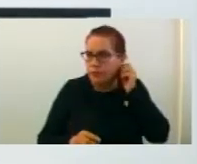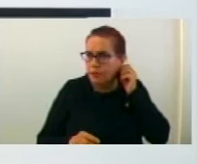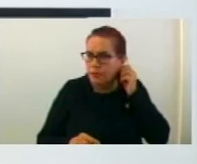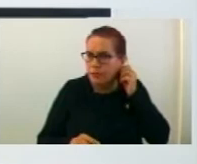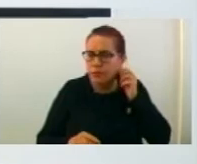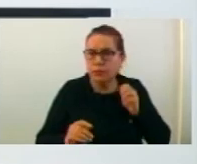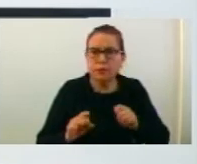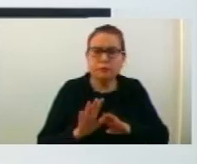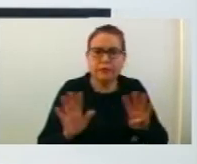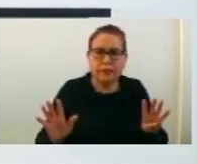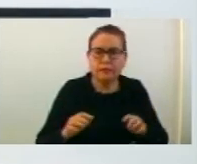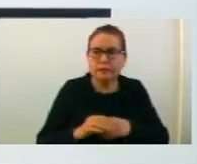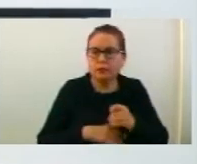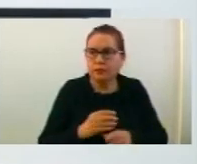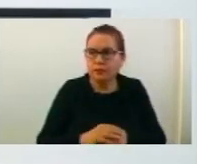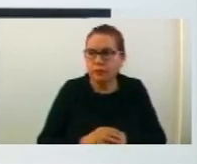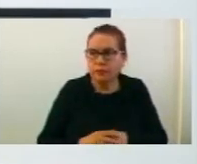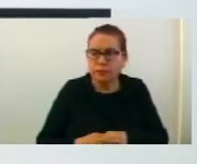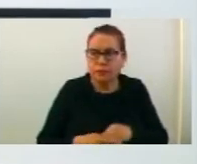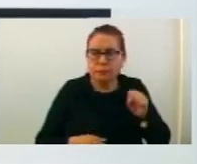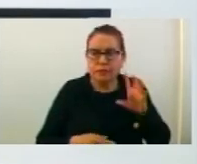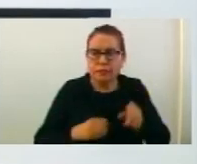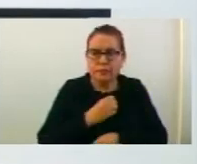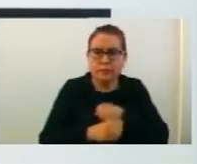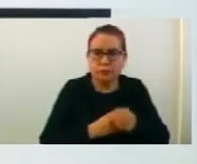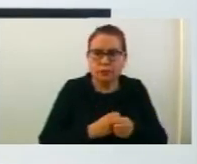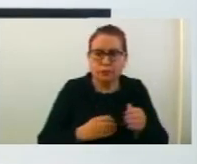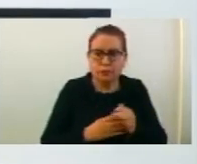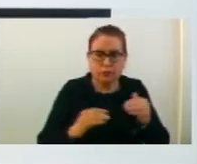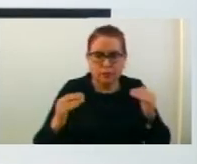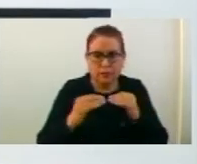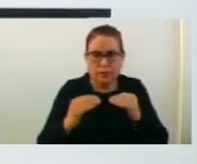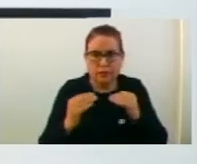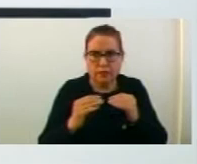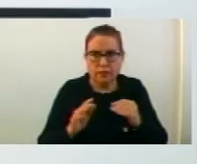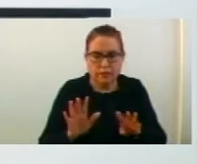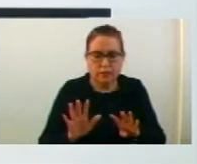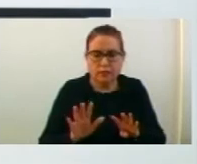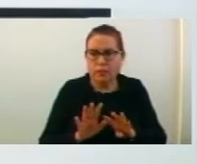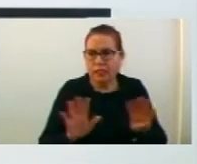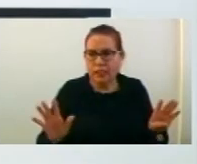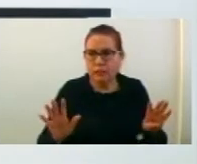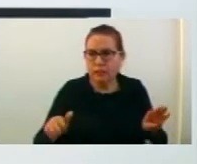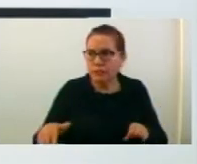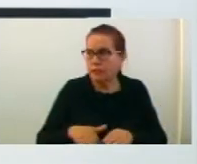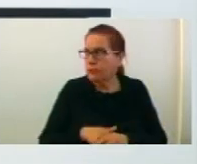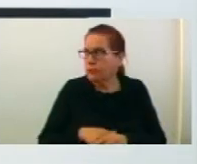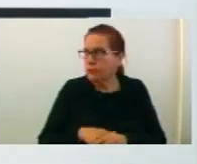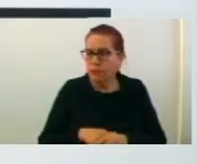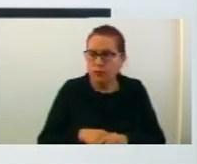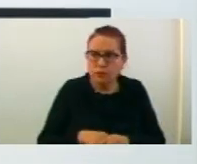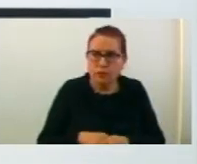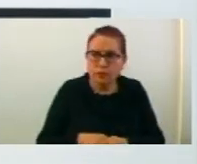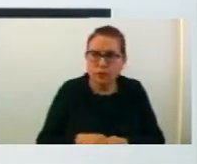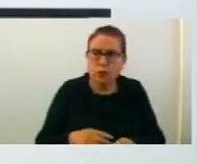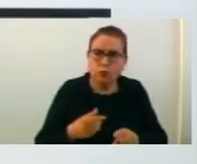добијано согласност, дека во библиотеката се потребни и се дава согласност за 19 вработувања. Значи,